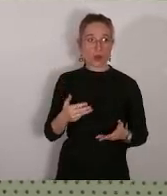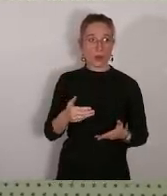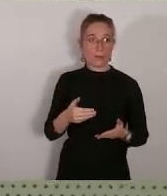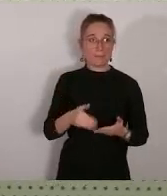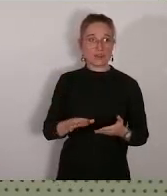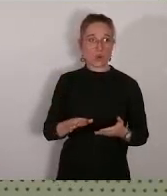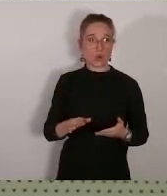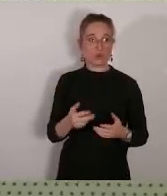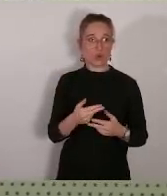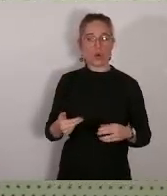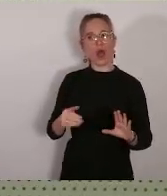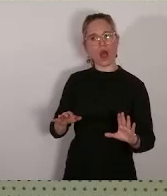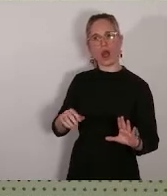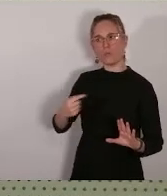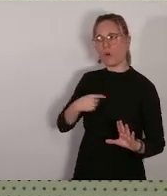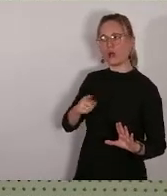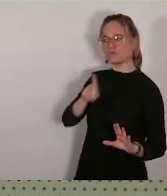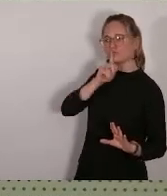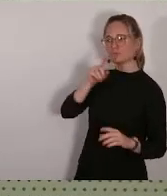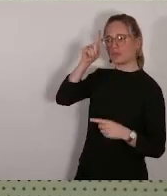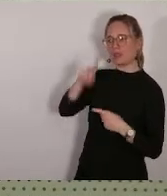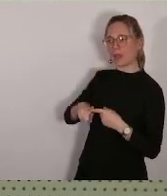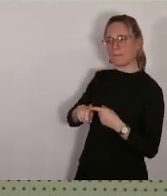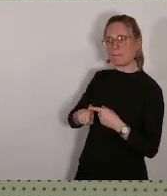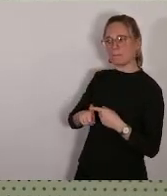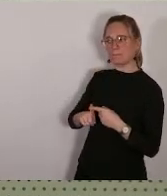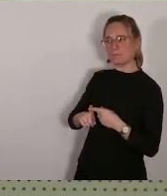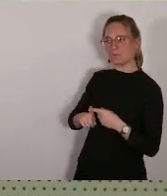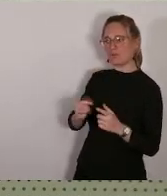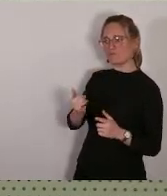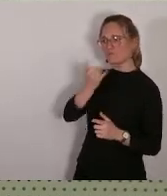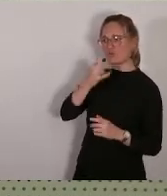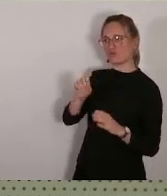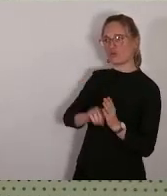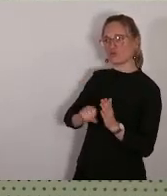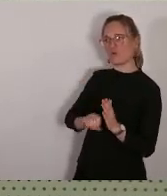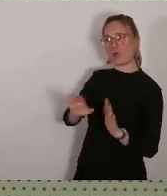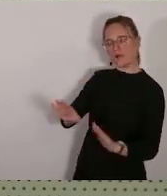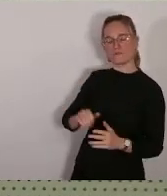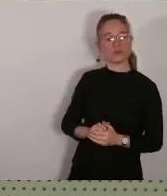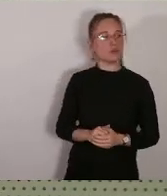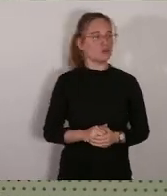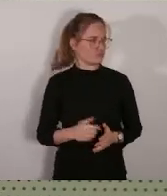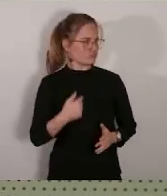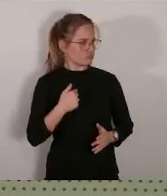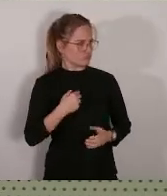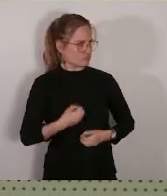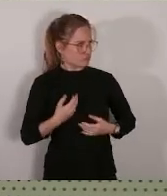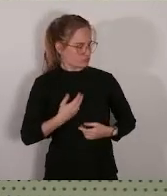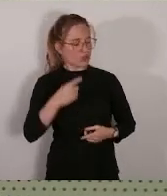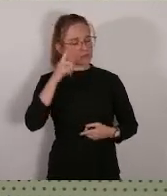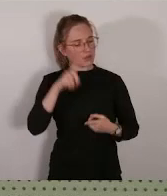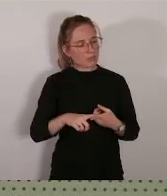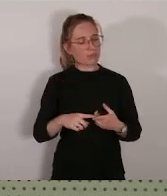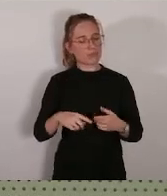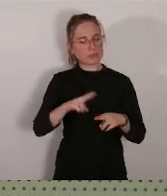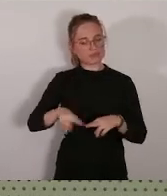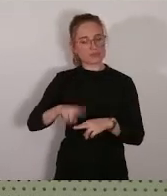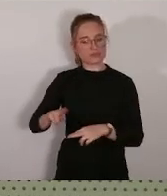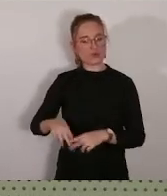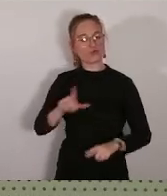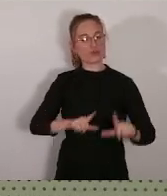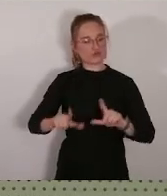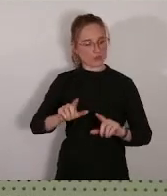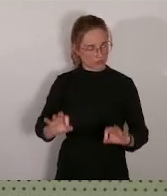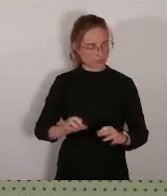photodontographes que vous faites pardon c'est moi qui parle c'est ce qui concernait la réhabilitation de tel ou tel logement moi je vais vous en donner un autre de chiffre